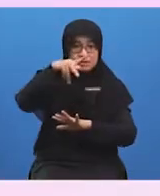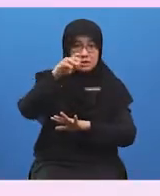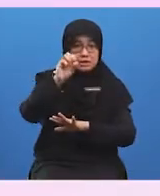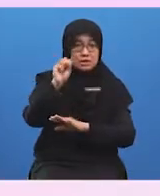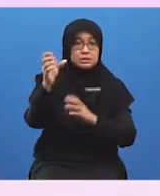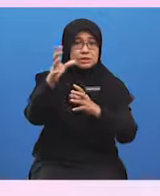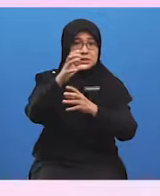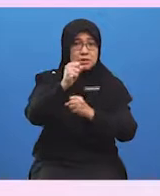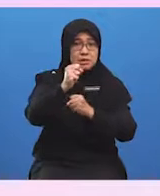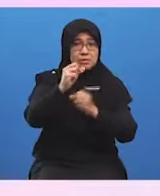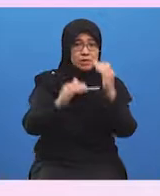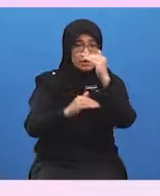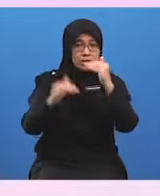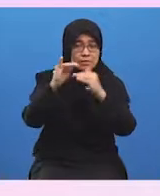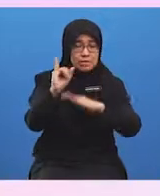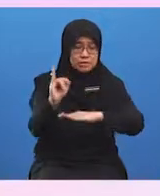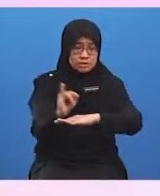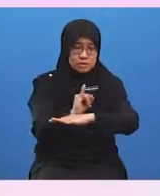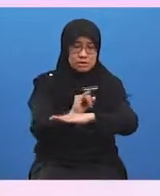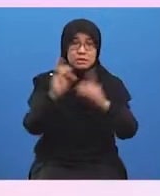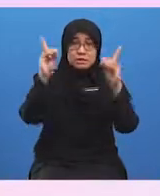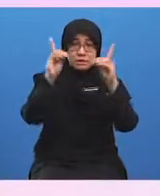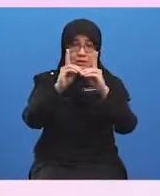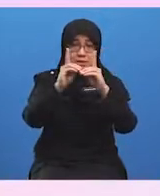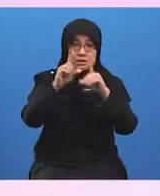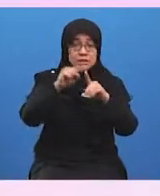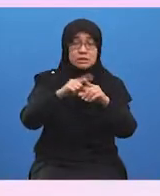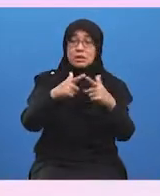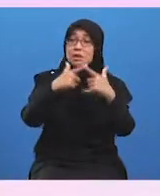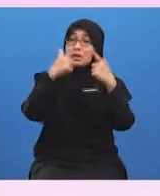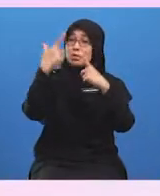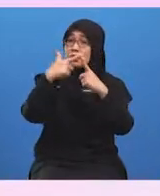dapat membangunkan industri desa di luar bandar.